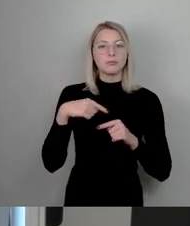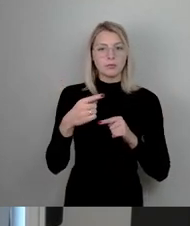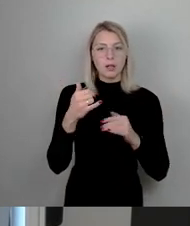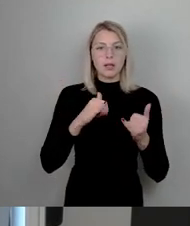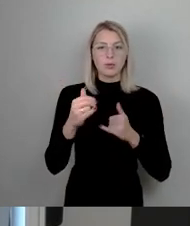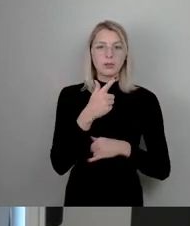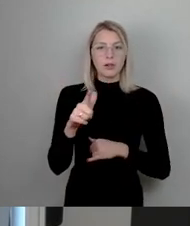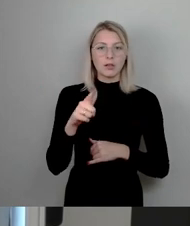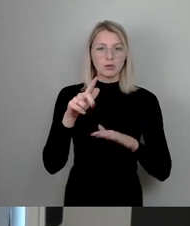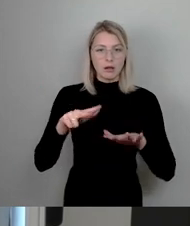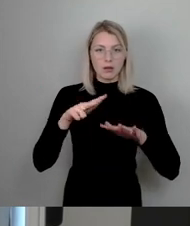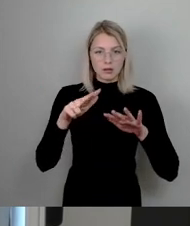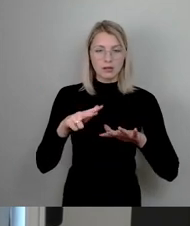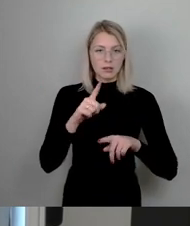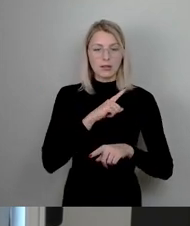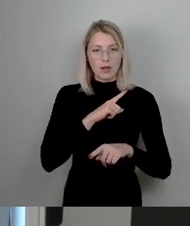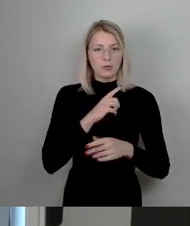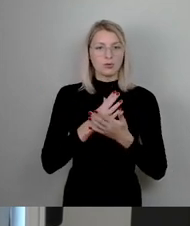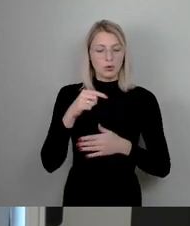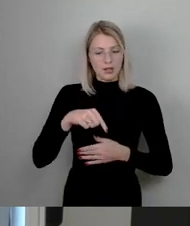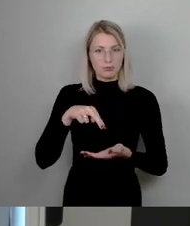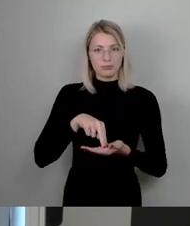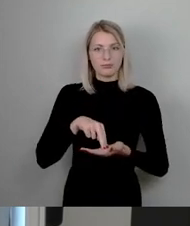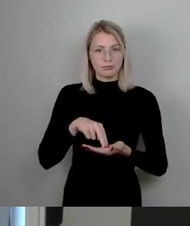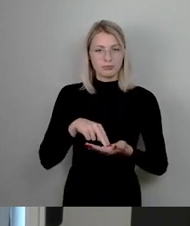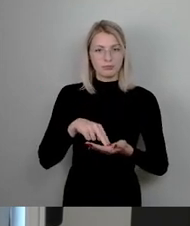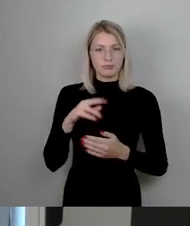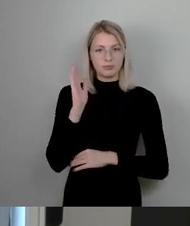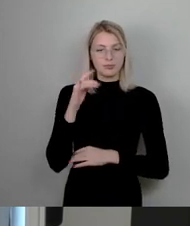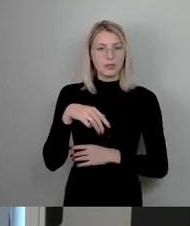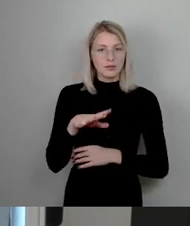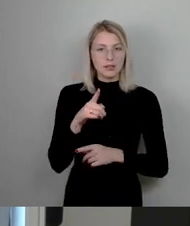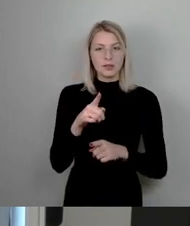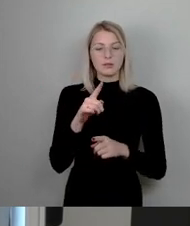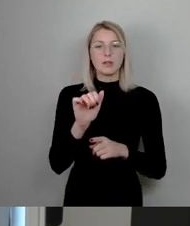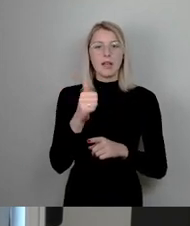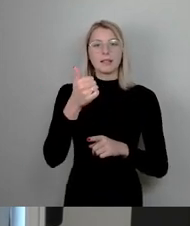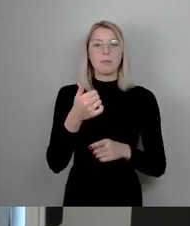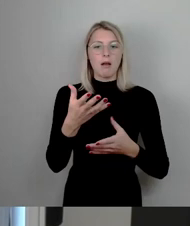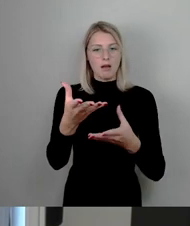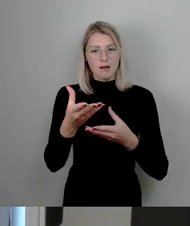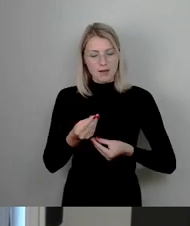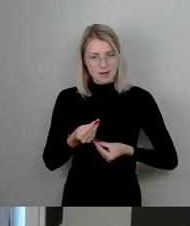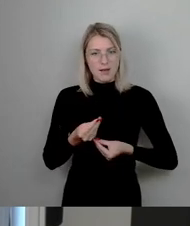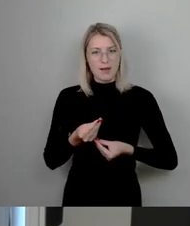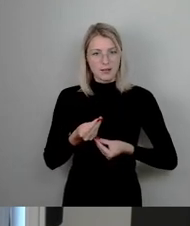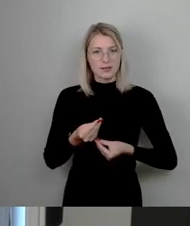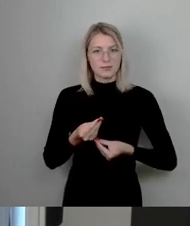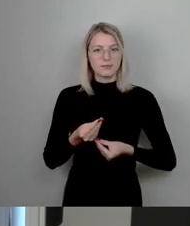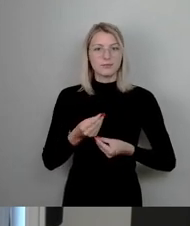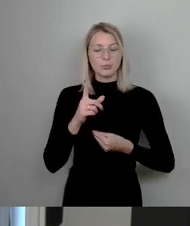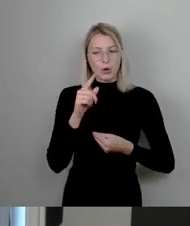stand ich hier vor Ihnen und wurde von Ihnen das erste Mal eingeladen. Also der Prozess,